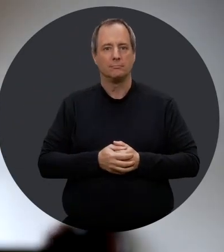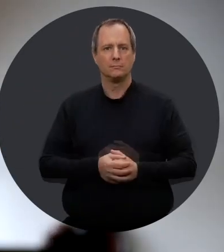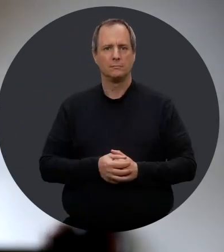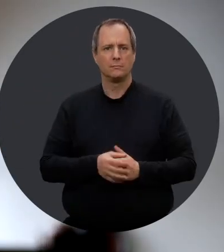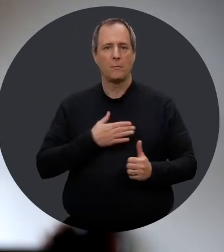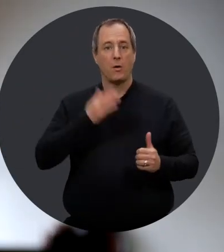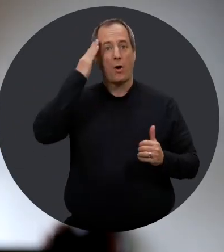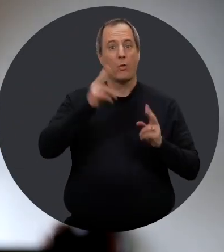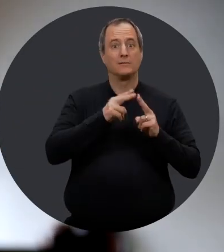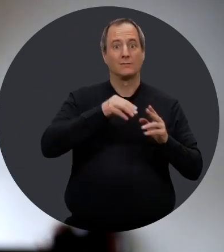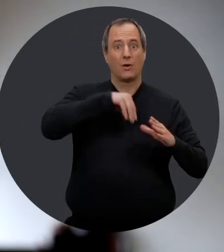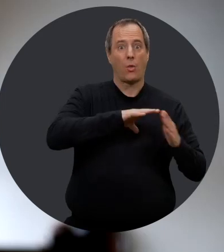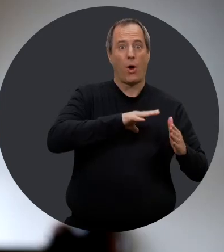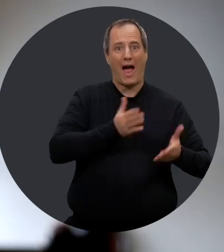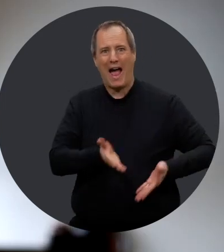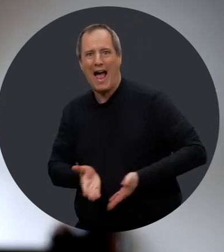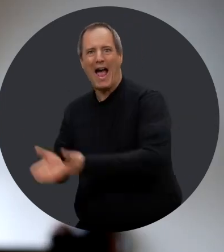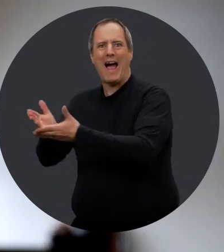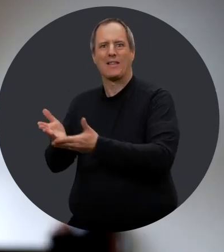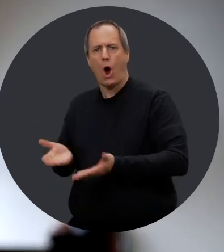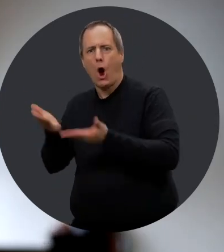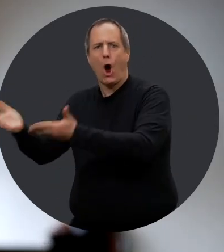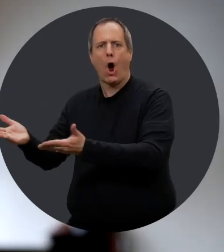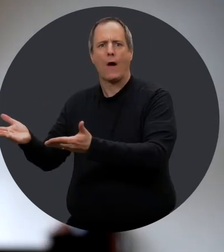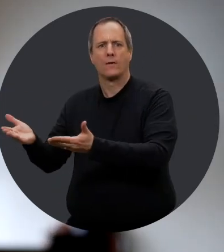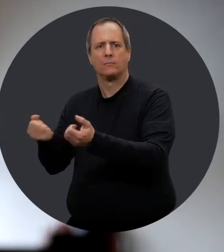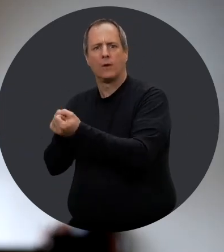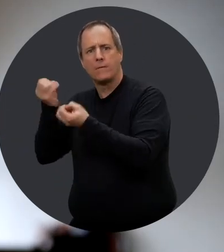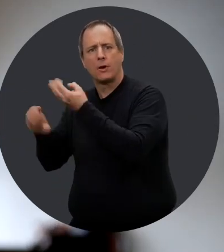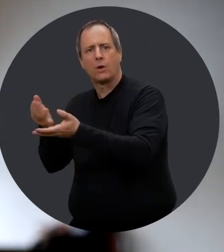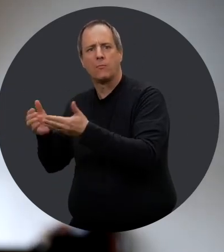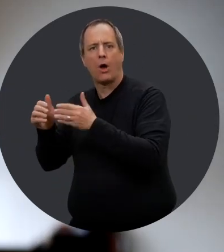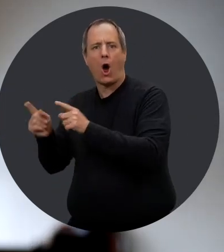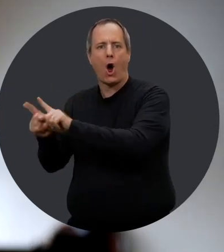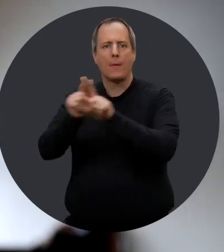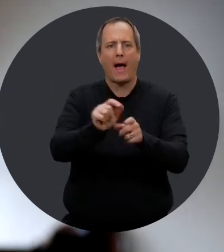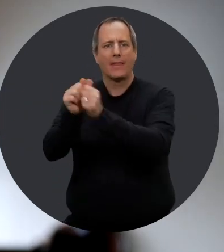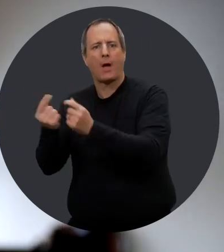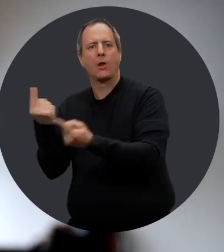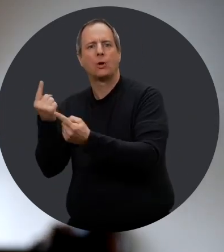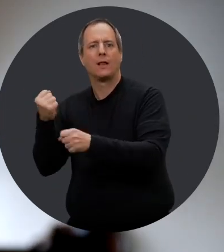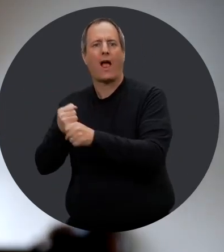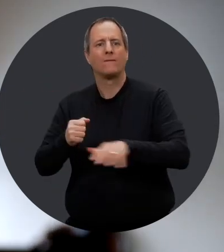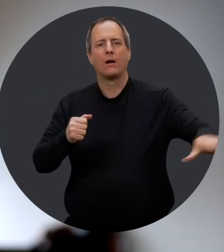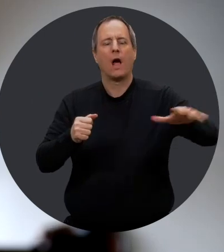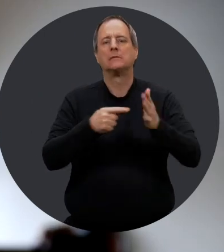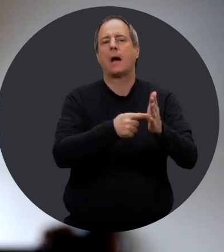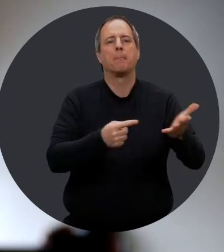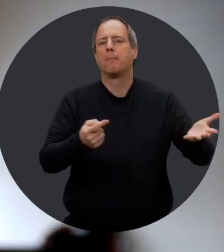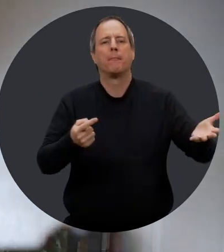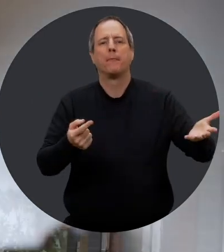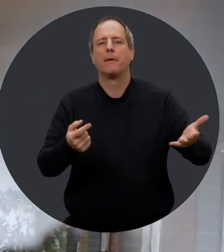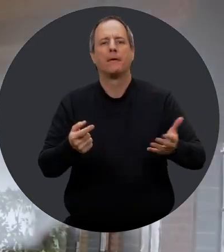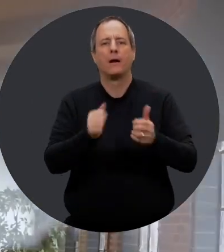'apprentissage et tout ça. Donc, on a une bonne connaissance, ce qui nous permet d'offrir les bons outils pour les accompagner, et adapter des choses